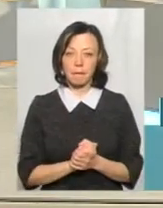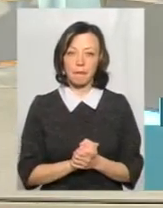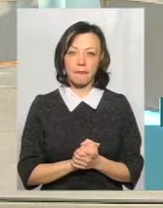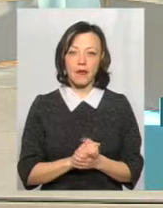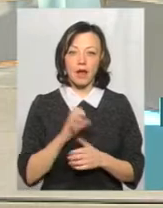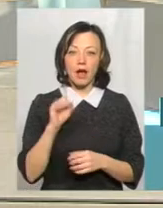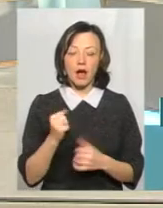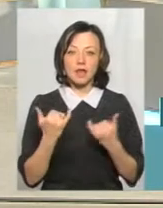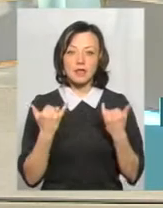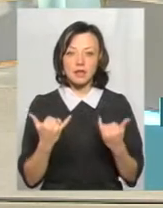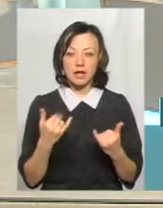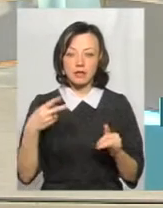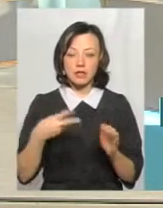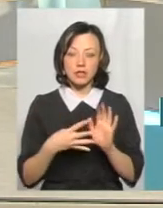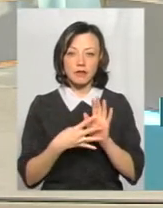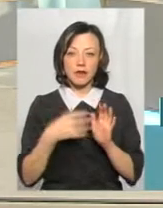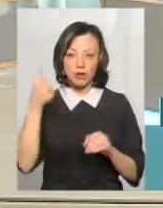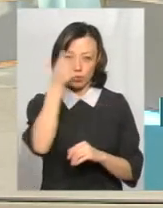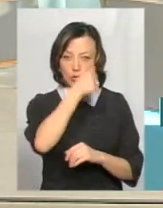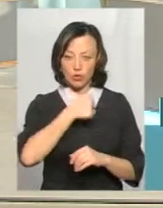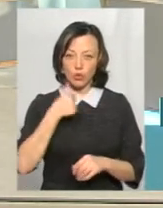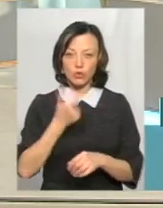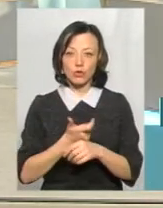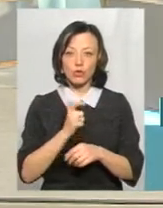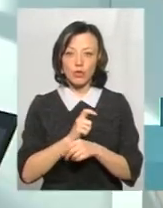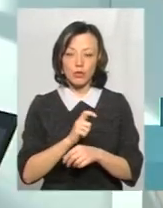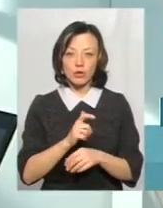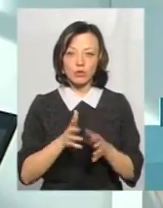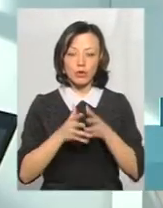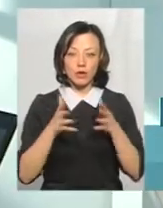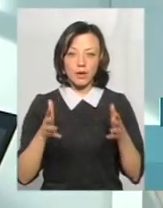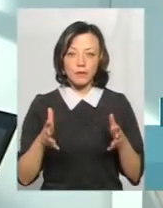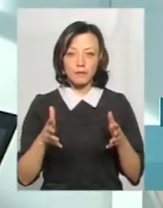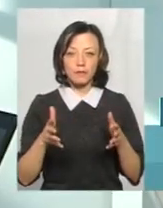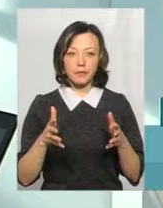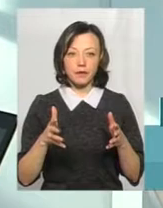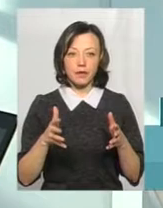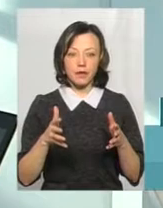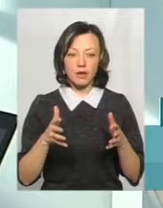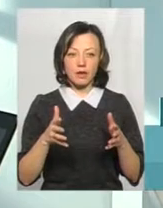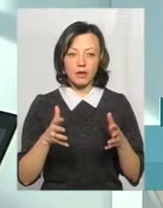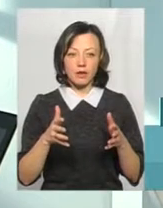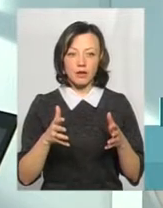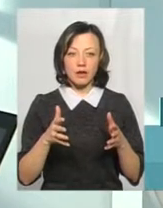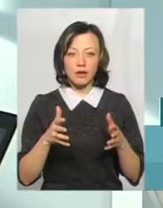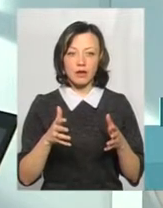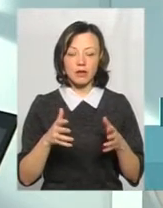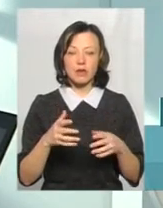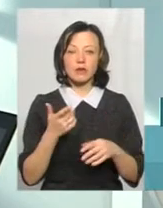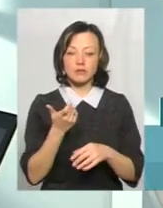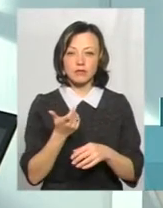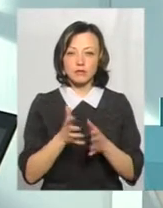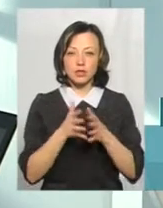зараз, з 2009 року, після пандемії грипу H1N1 Каліфорнія, все-таки